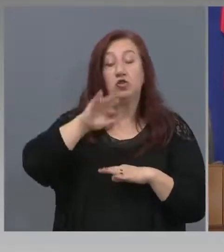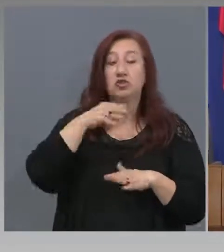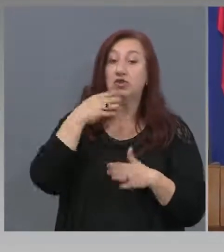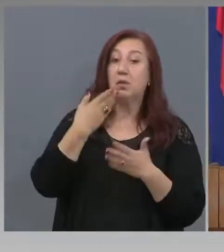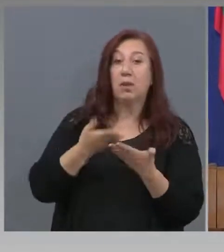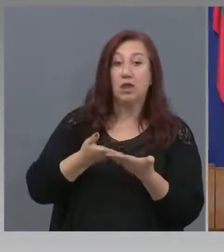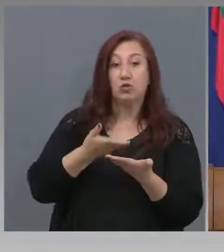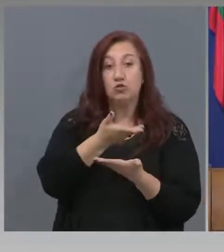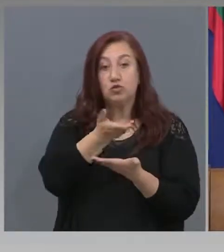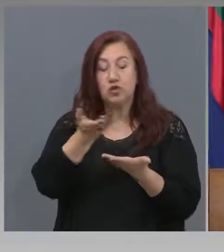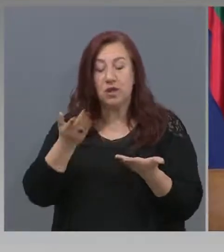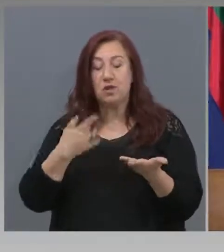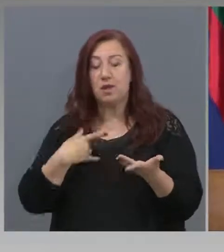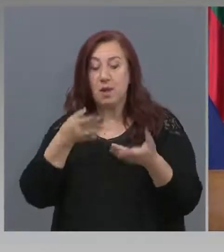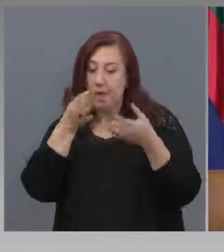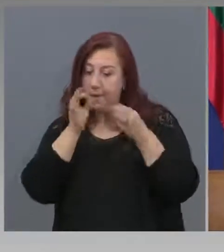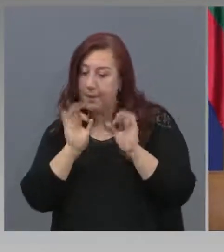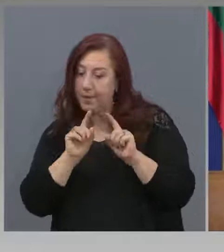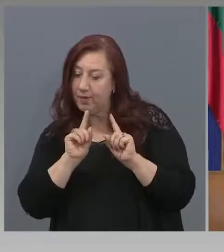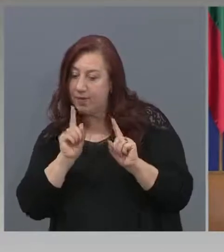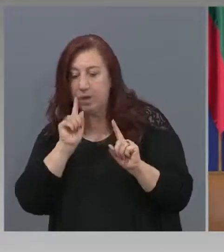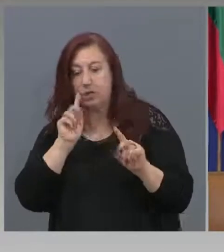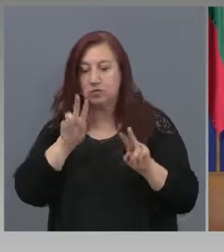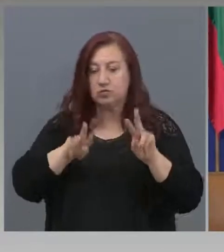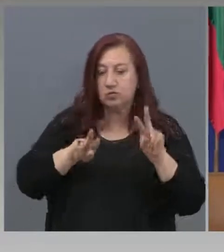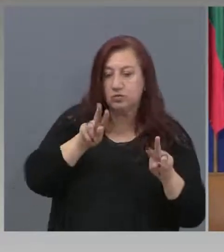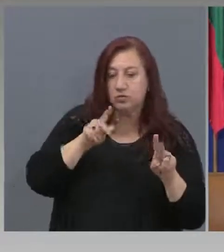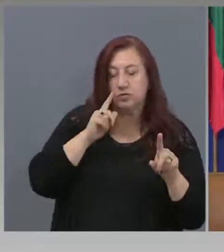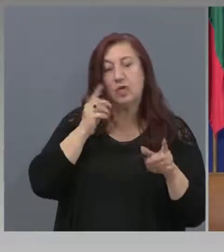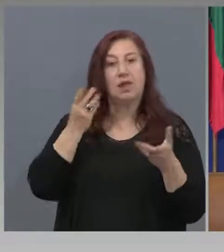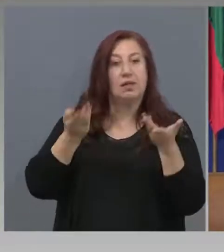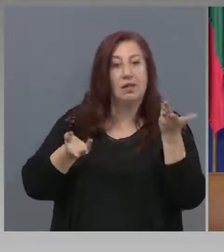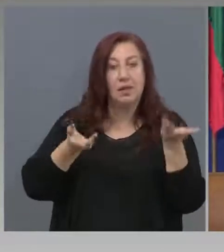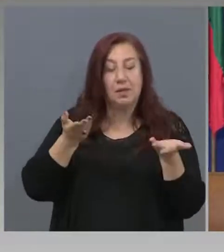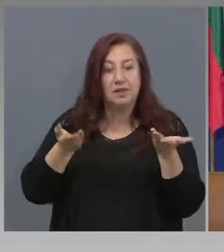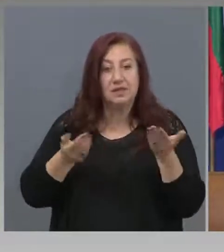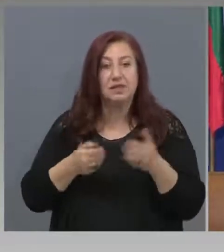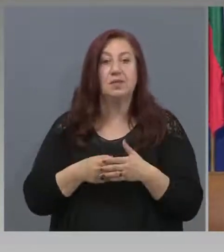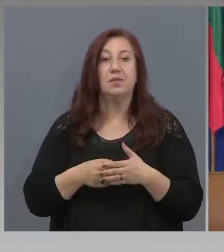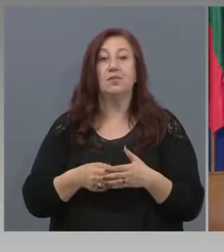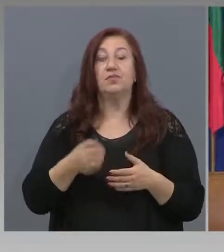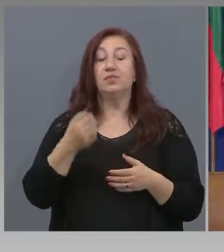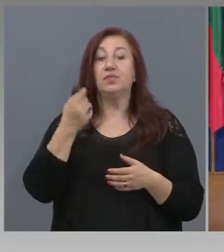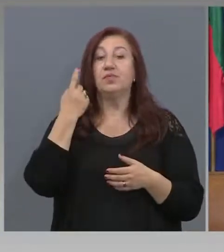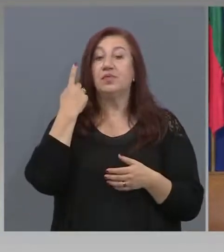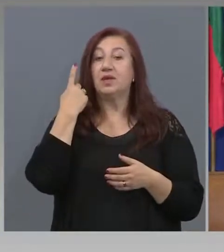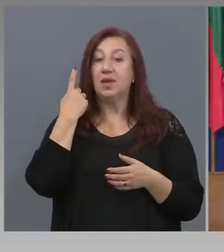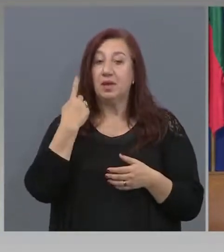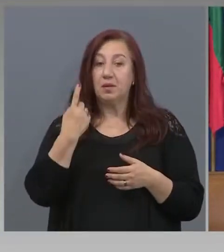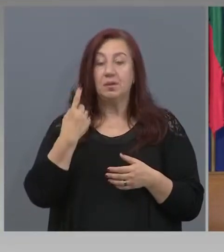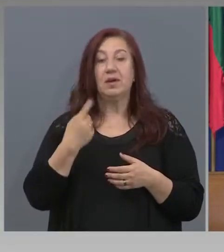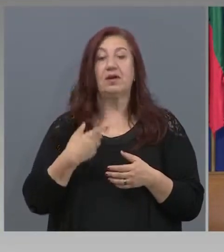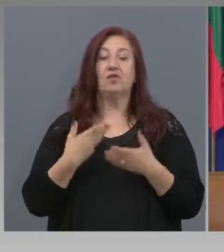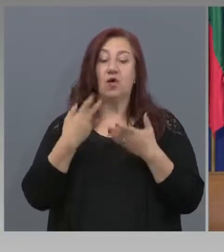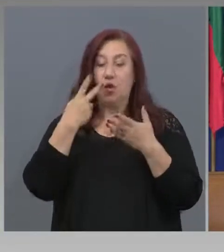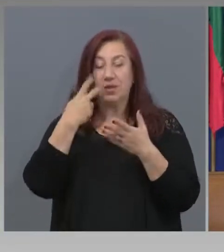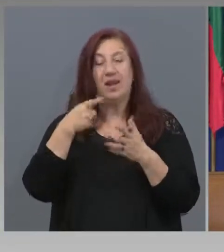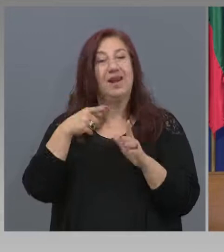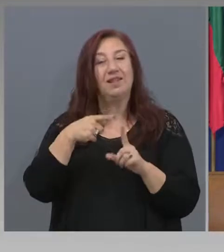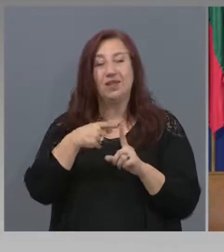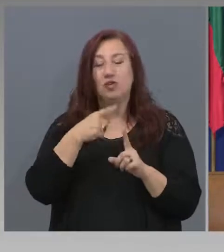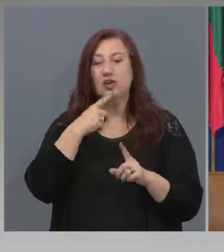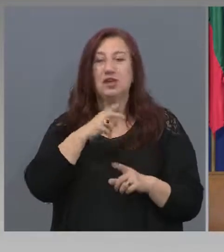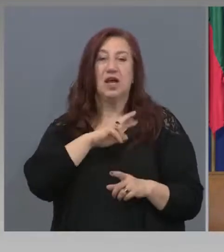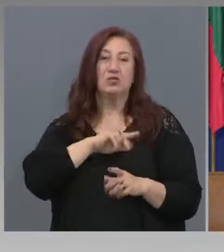внимателно от няколко гледни точки. Първо, от гледна точка на социално-економическия ефект,